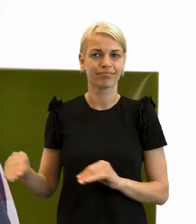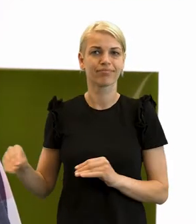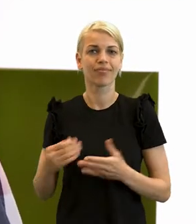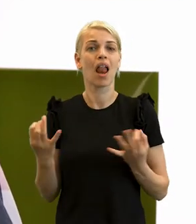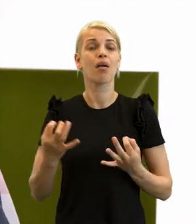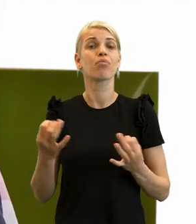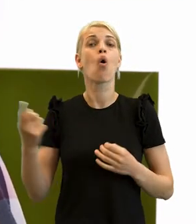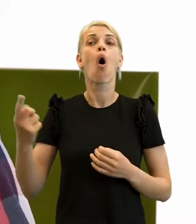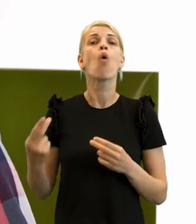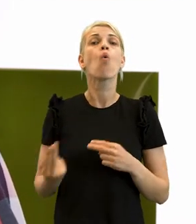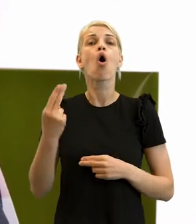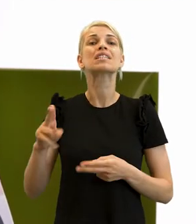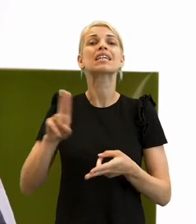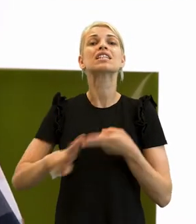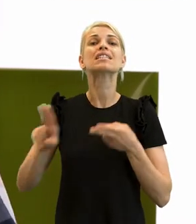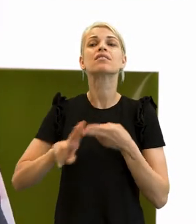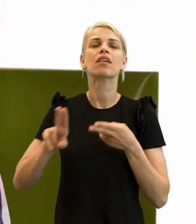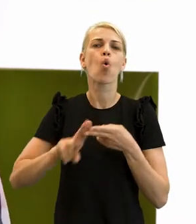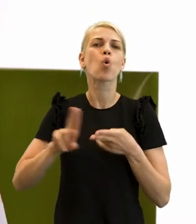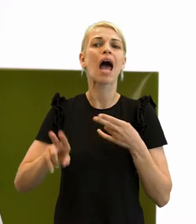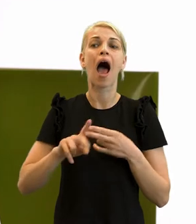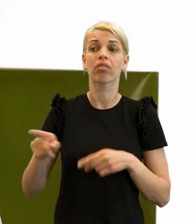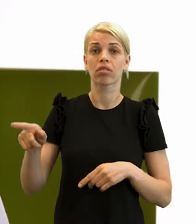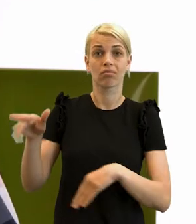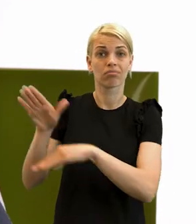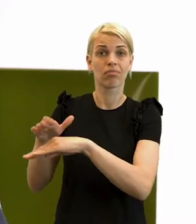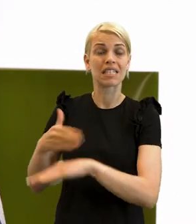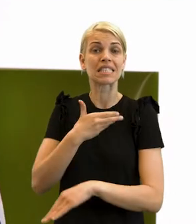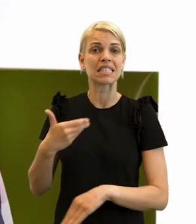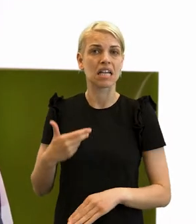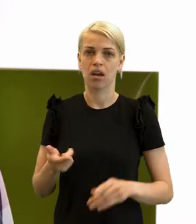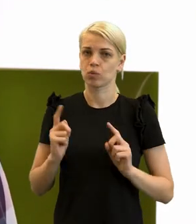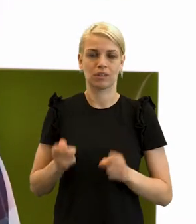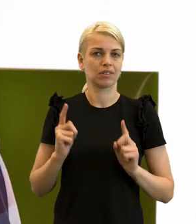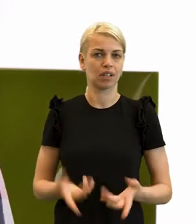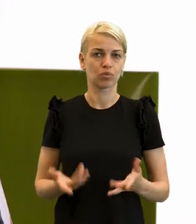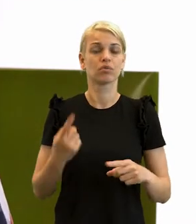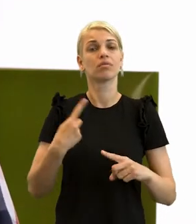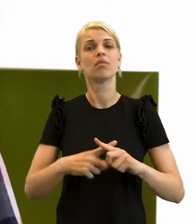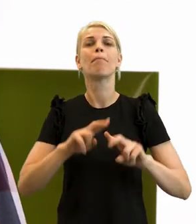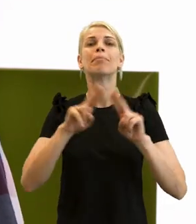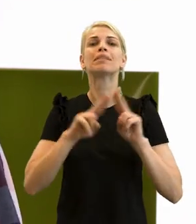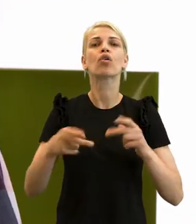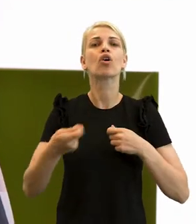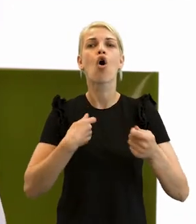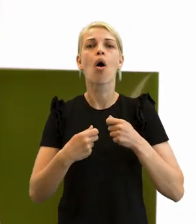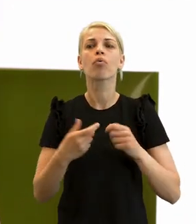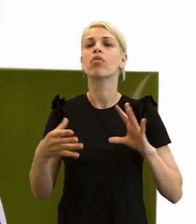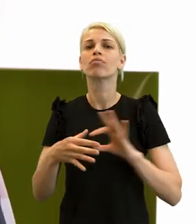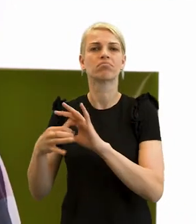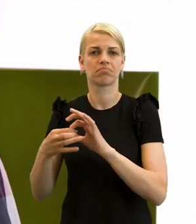úrady už nemuseli cisára o nič žiadať a okrem zahraničnej politiky alebo medzinárodného obchodu ho už s ním